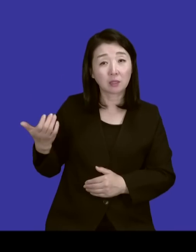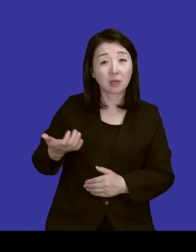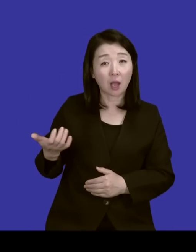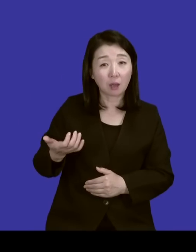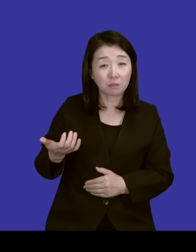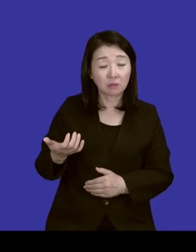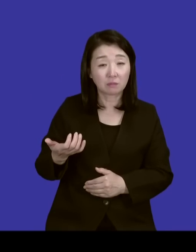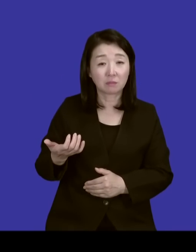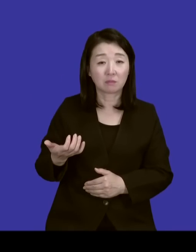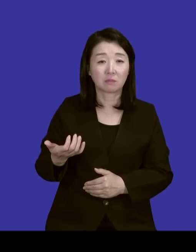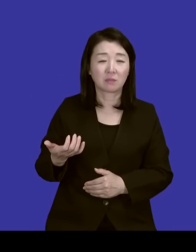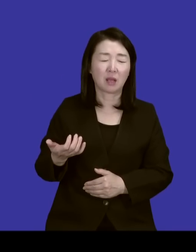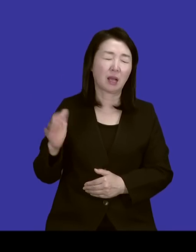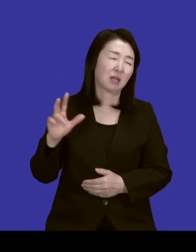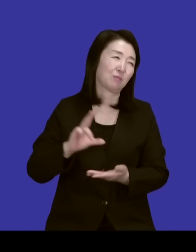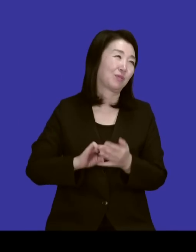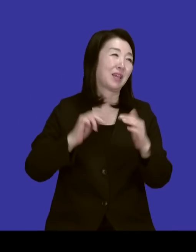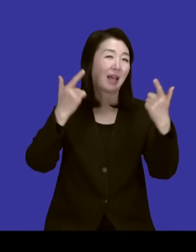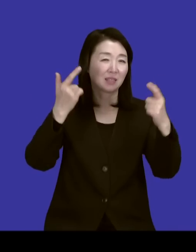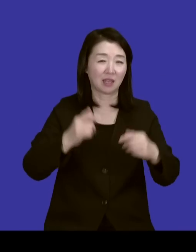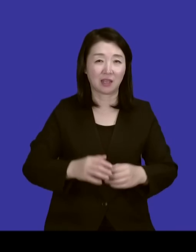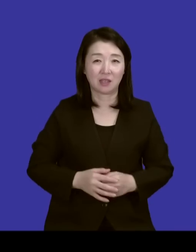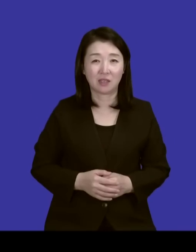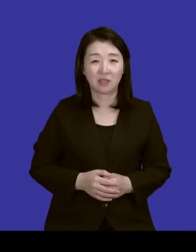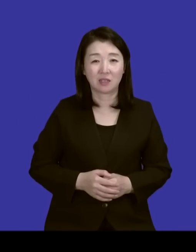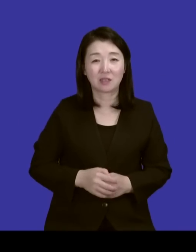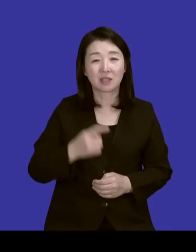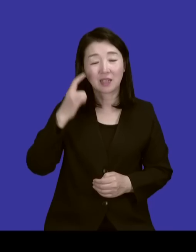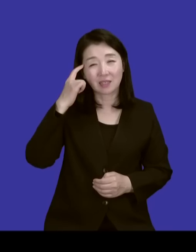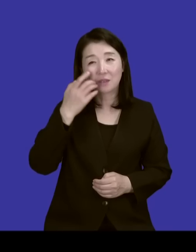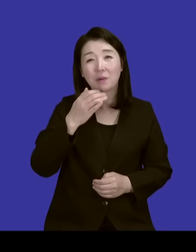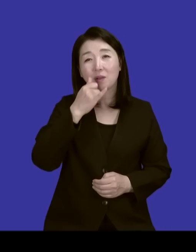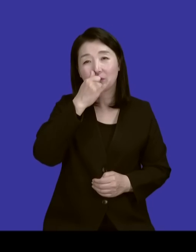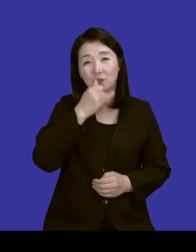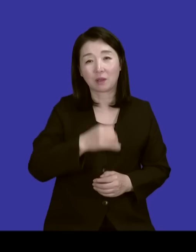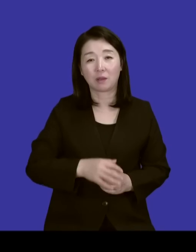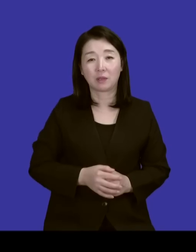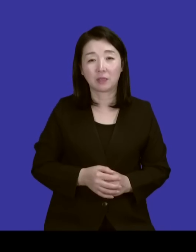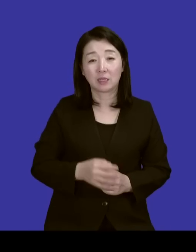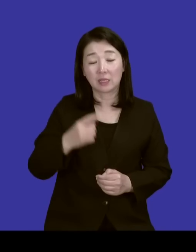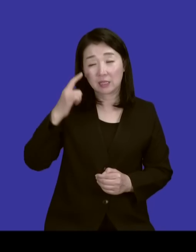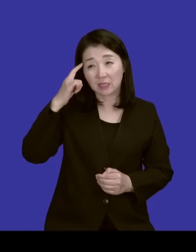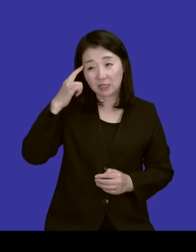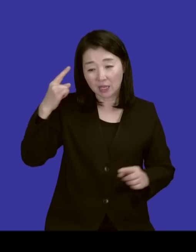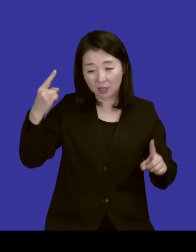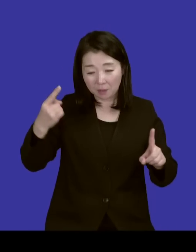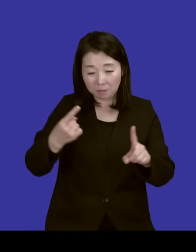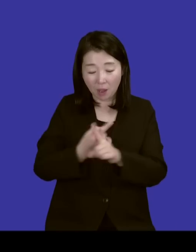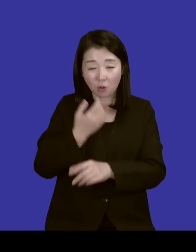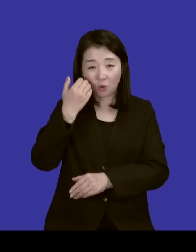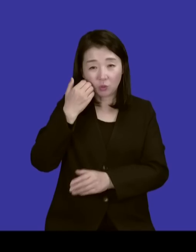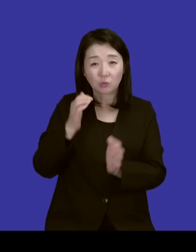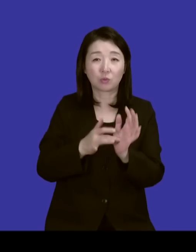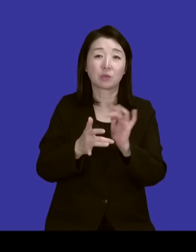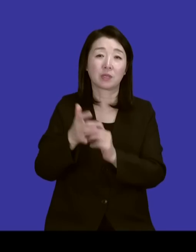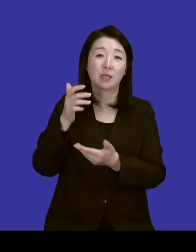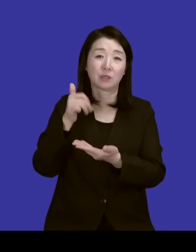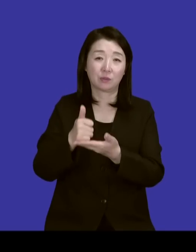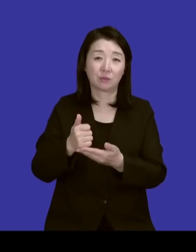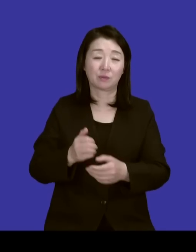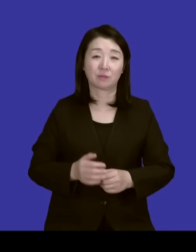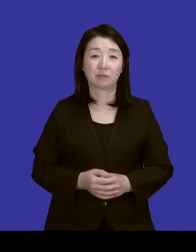아이고 벽은 문제 아니야. 이렇게 생각할 수도 있다는 거죠. 그 생각을 바꿔주시는 분은 바로 예수님이라는 거죠.